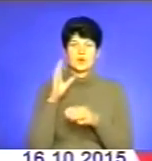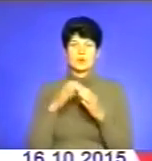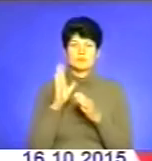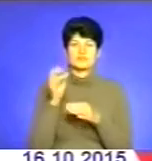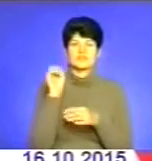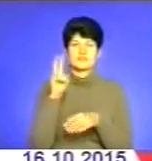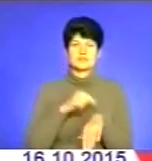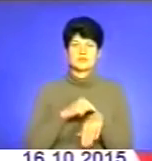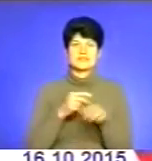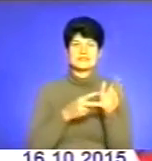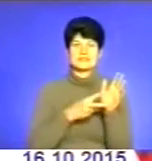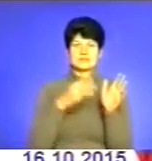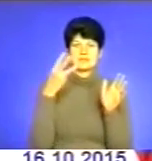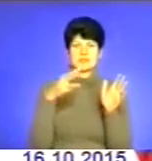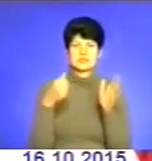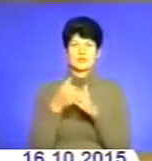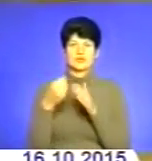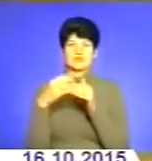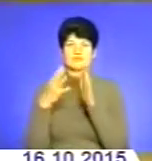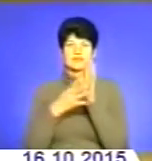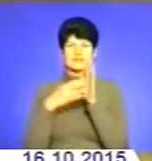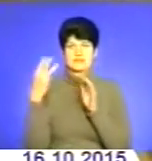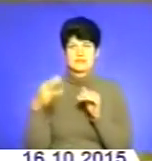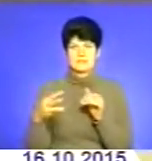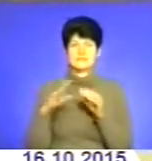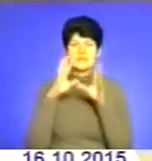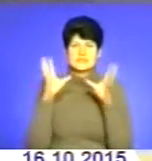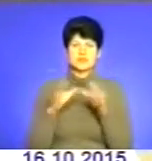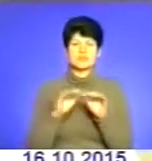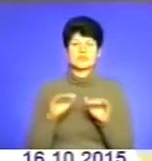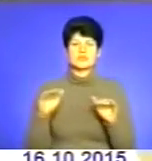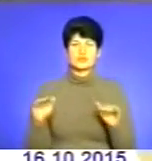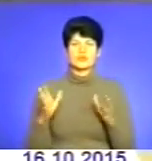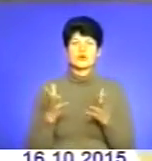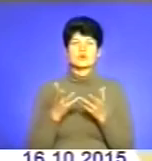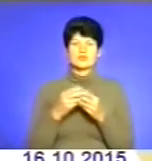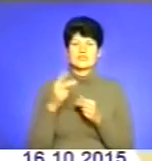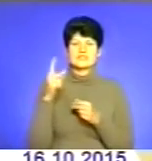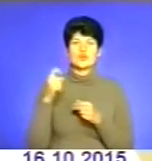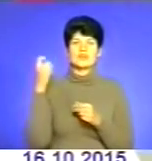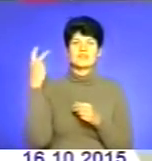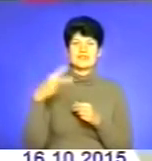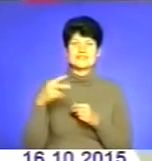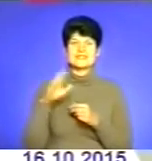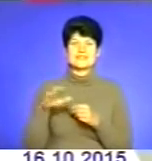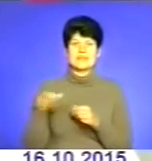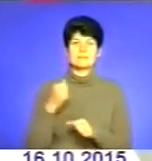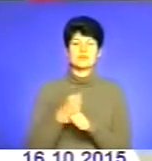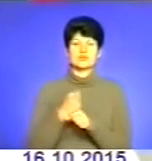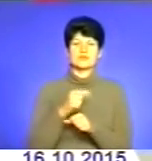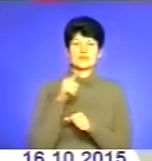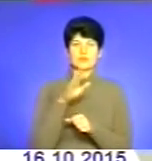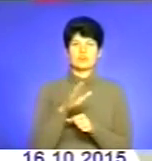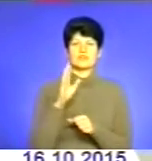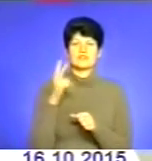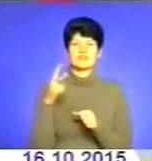З 7.30 до 19.30. Загалом дитячий садок розрахований на 120 дітей. Працюватиме у ньому 24